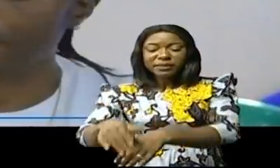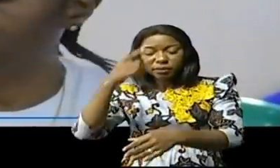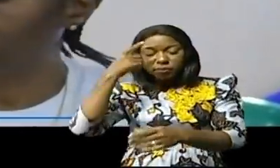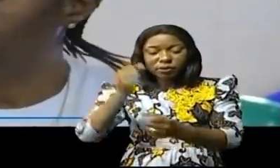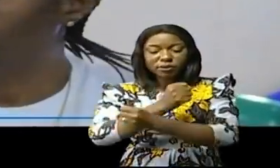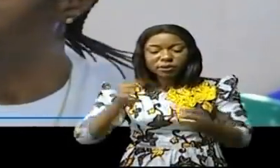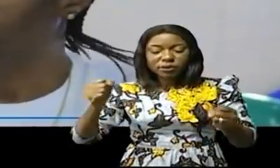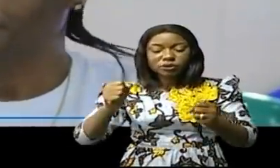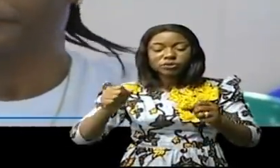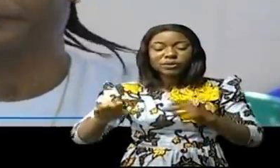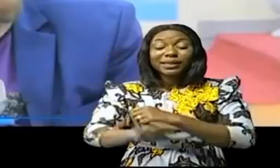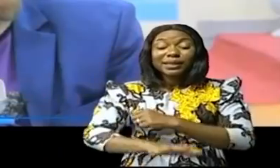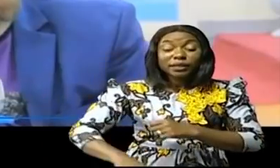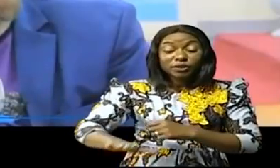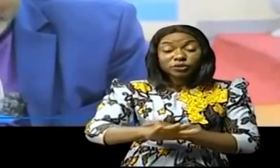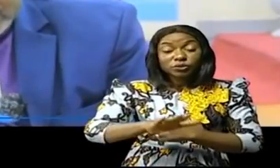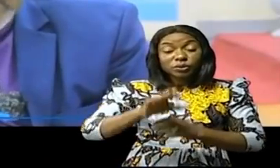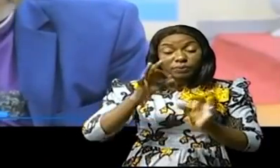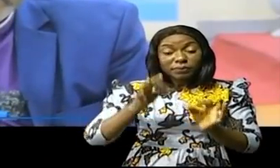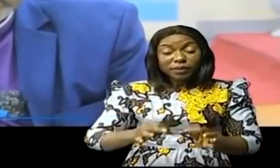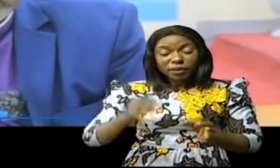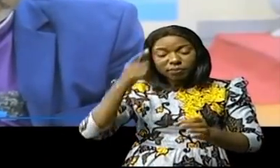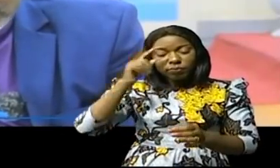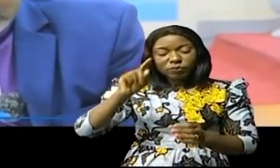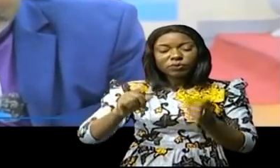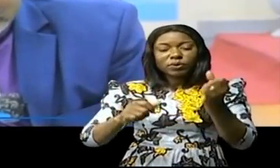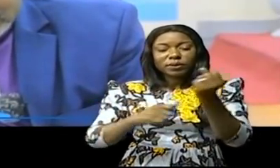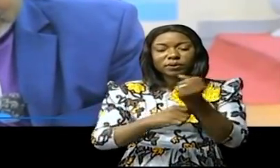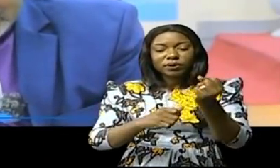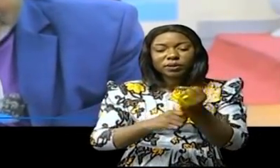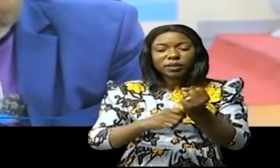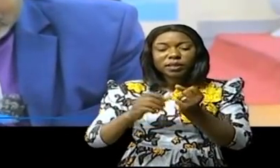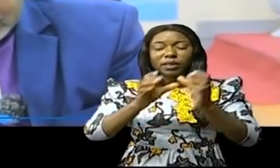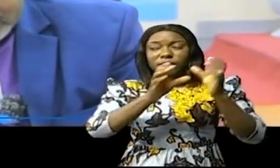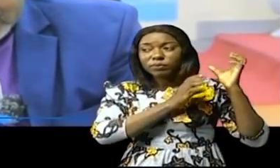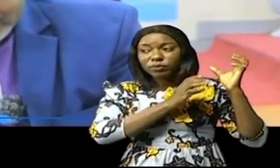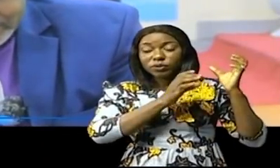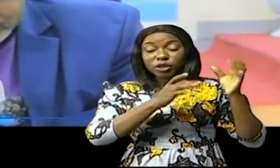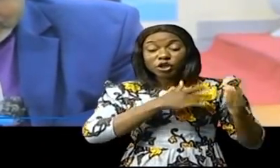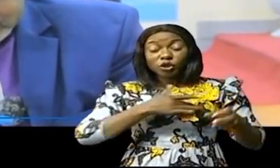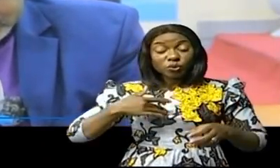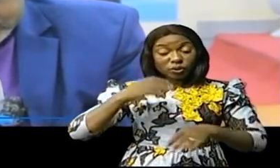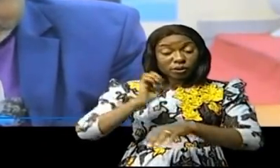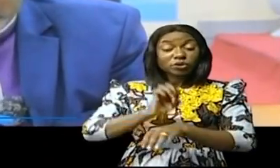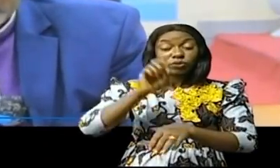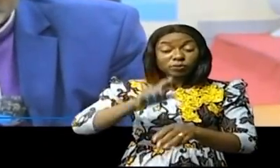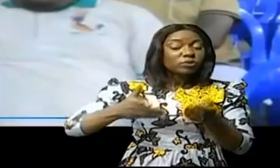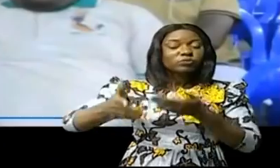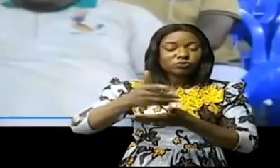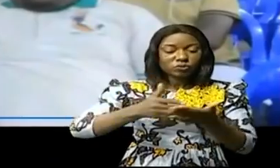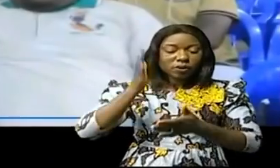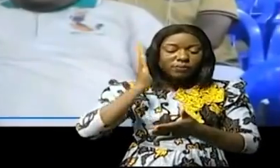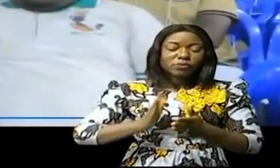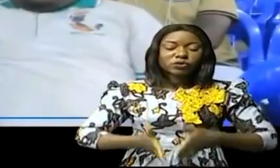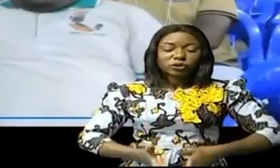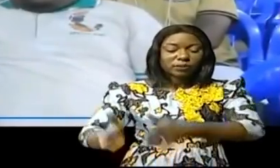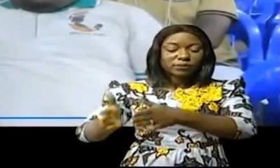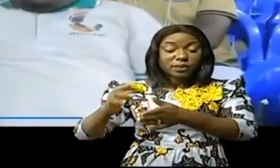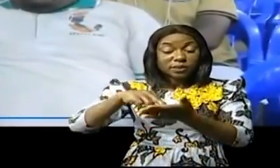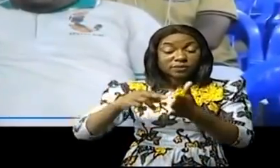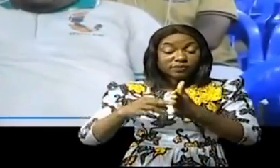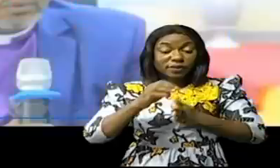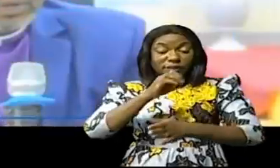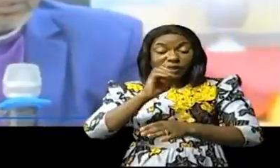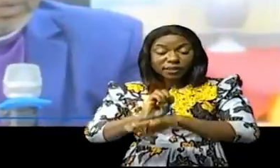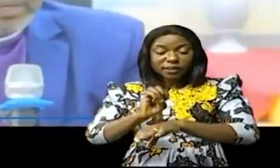guérison de la nation. Pour le milice qui porte le nom des Églises, il les exhorte à revenir au bon chemin car l'Église a une mission de